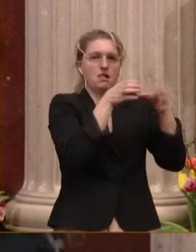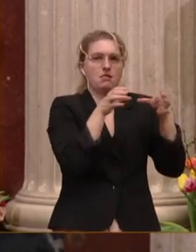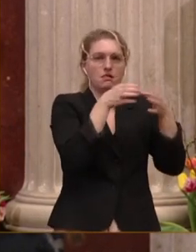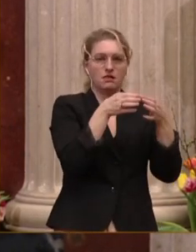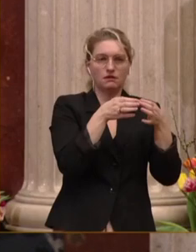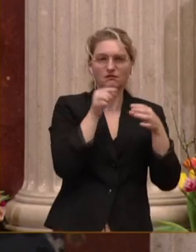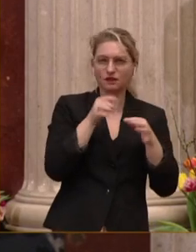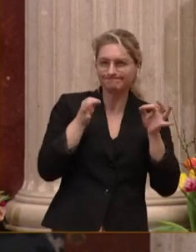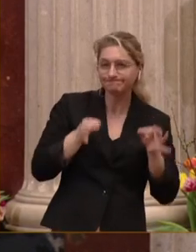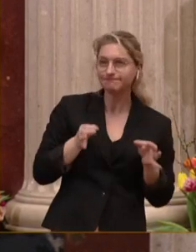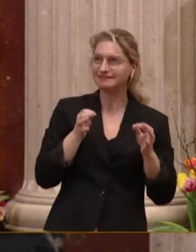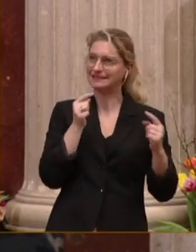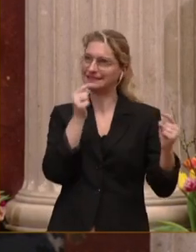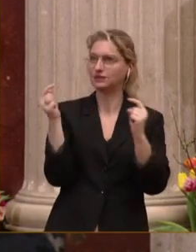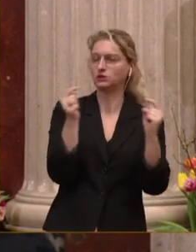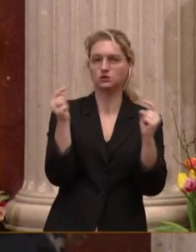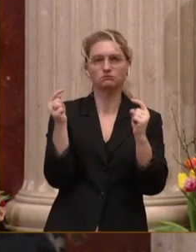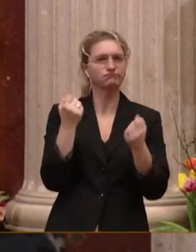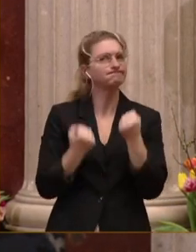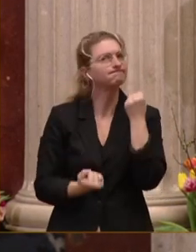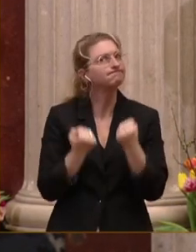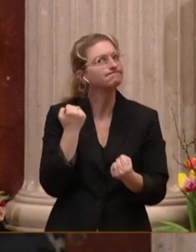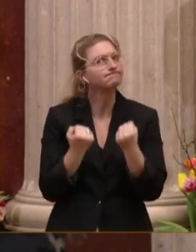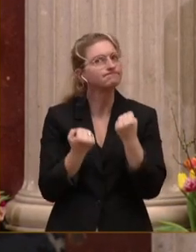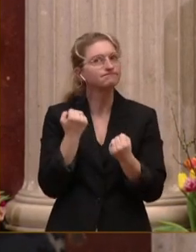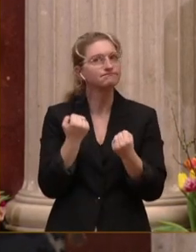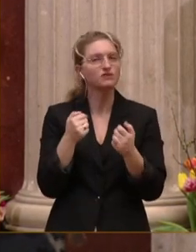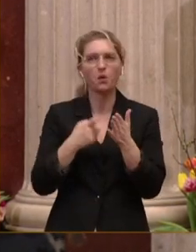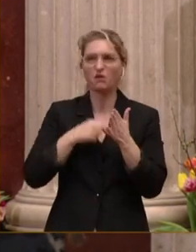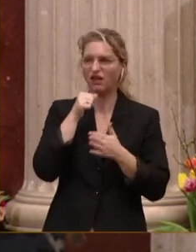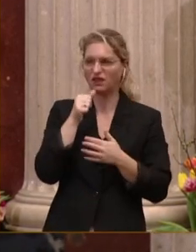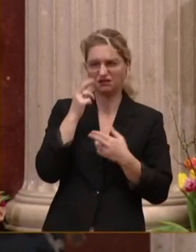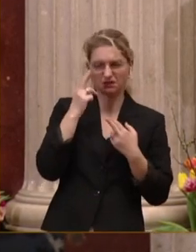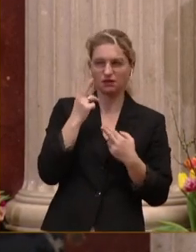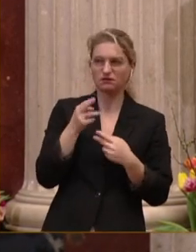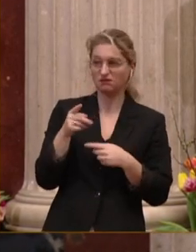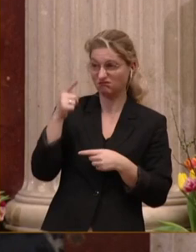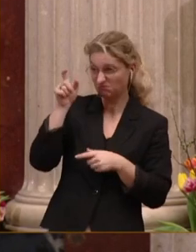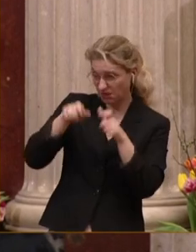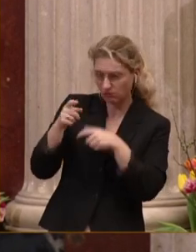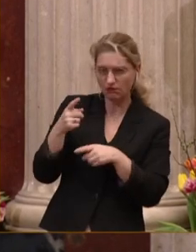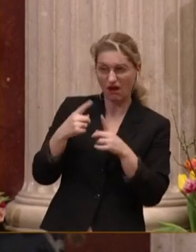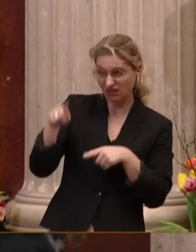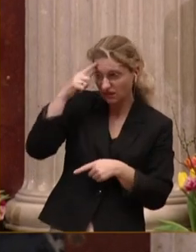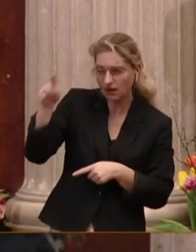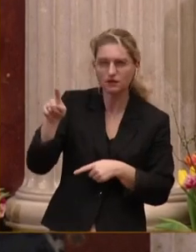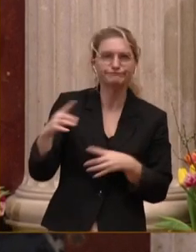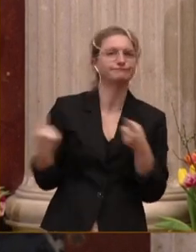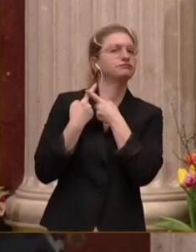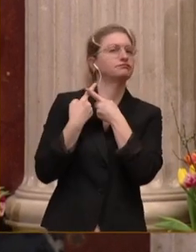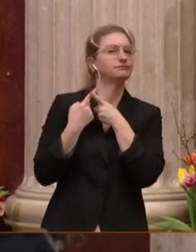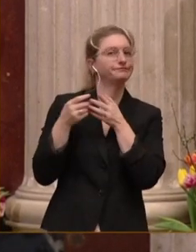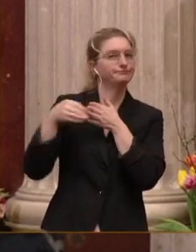oftmals schwierig. Sie wird oft nicht geschätzter Andersdenker, der wird sofort als Gegner, als Feind